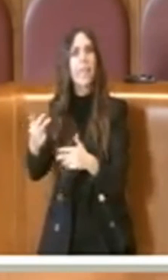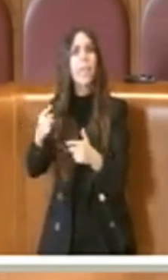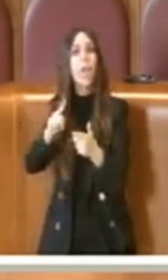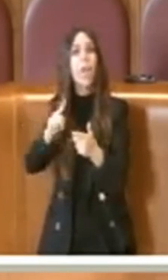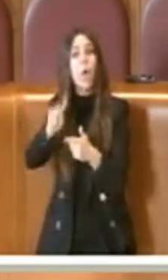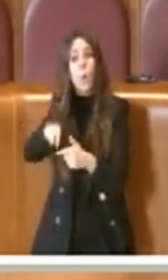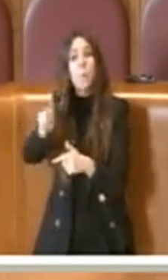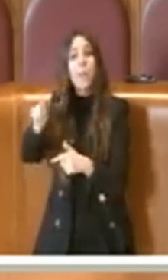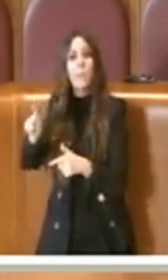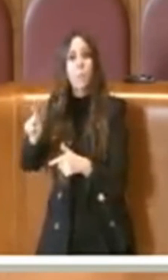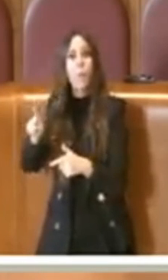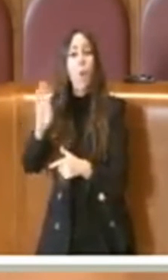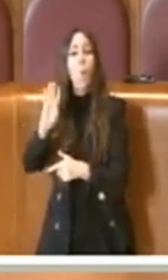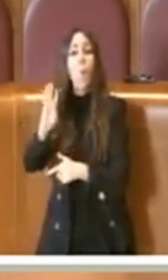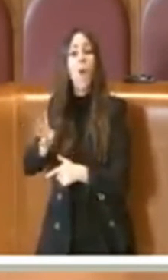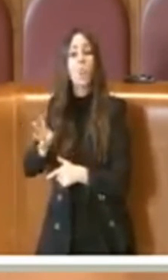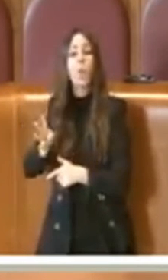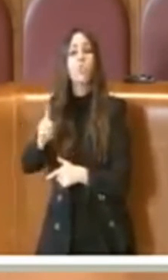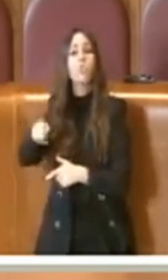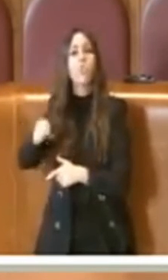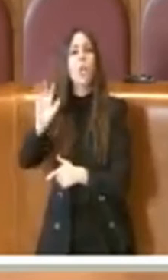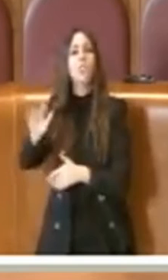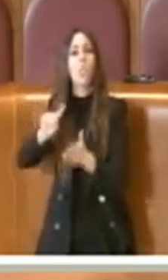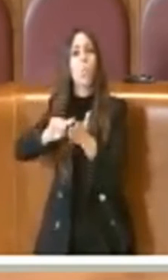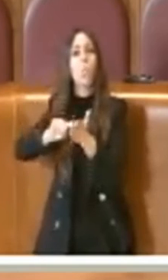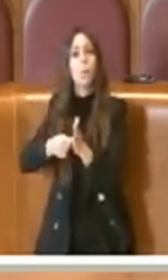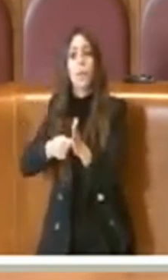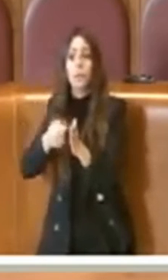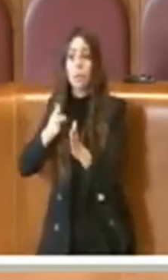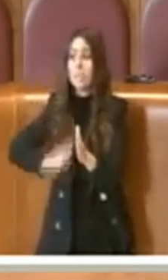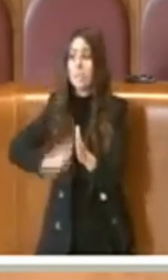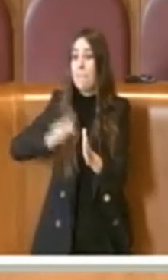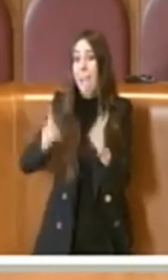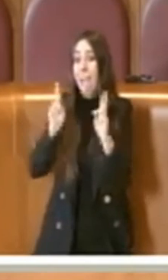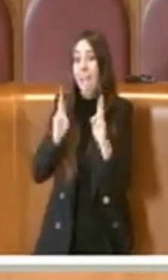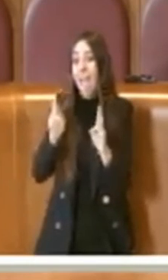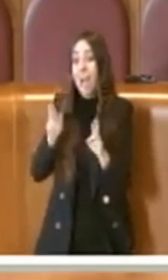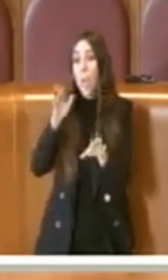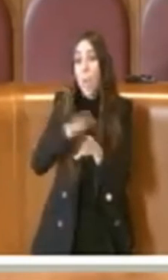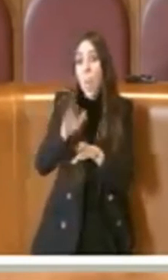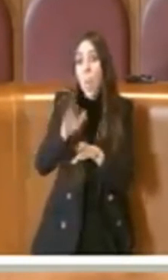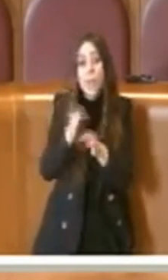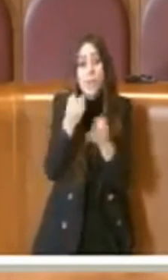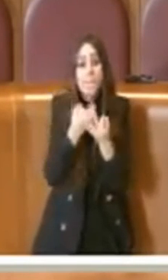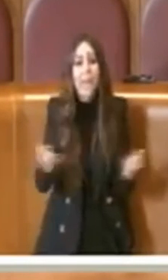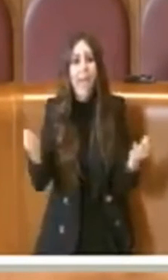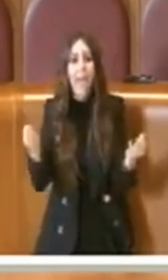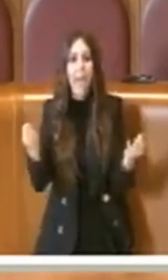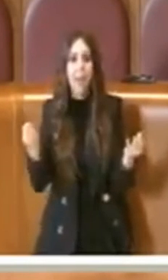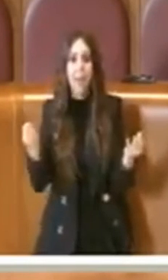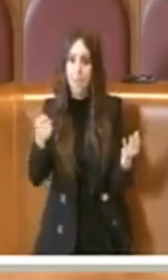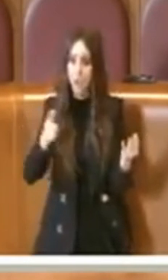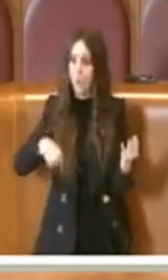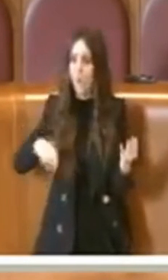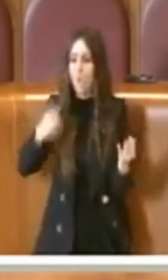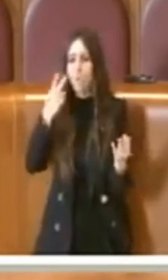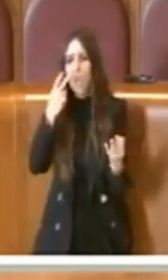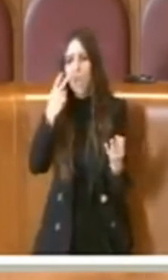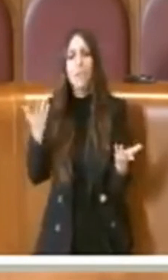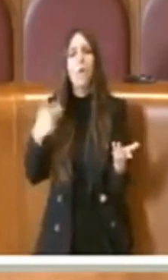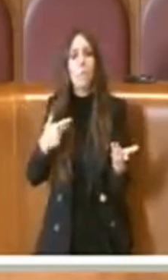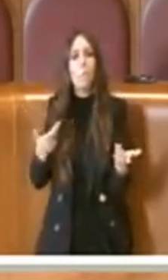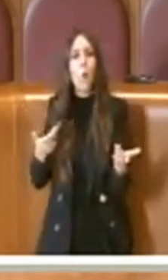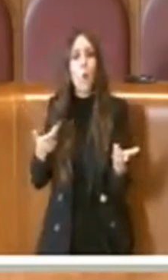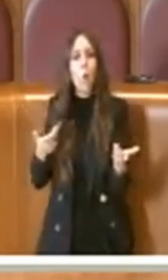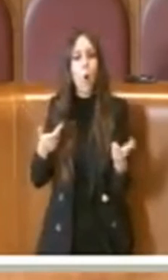14,5 milioni. E speriamo che li utilizzi bene, perché vedo che, tra l'altro, il suo stesso Consiglio è costretto ad approvare mozioni